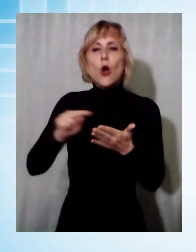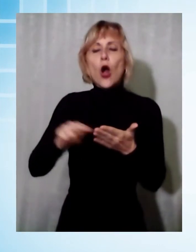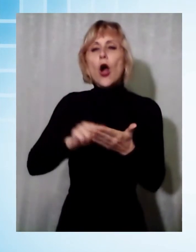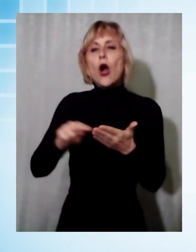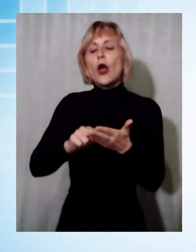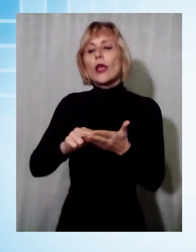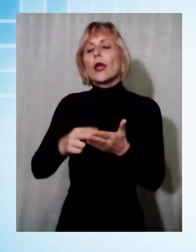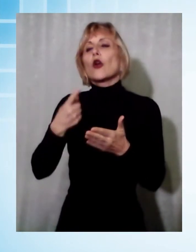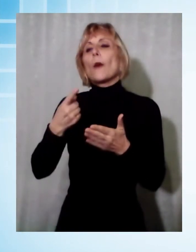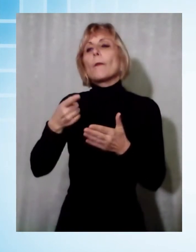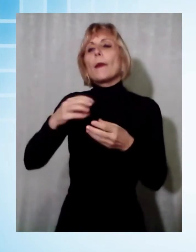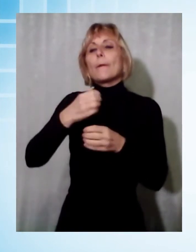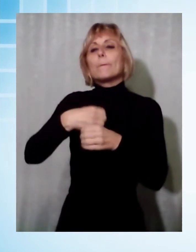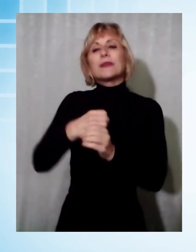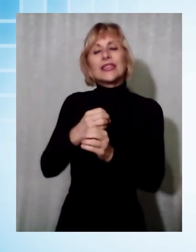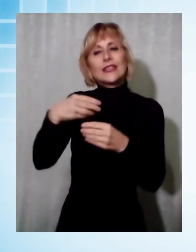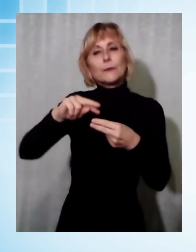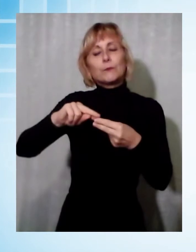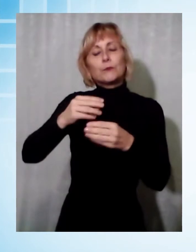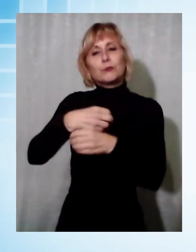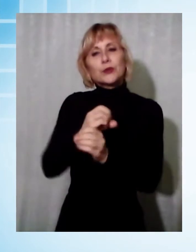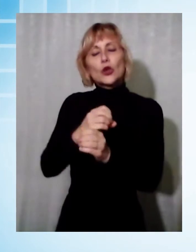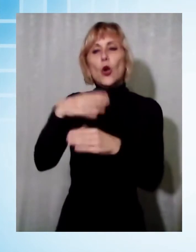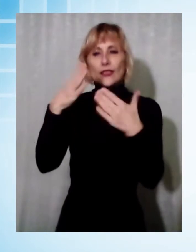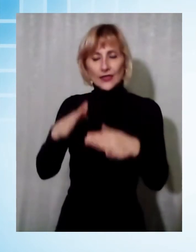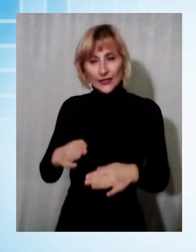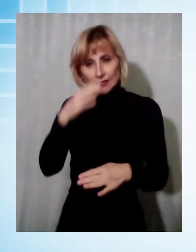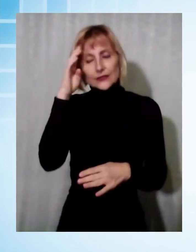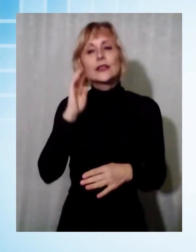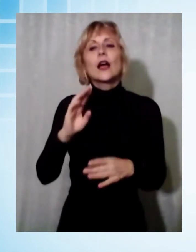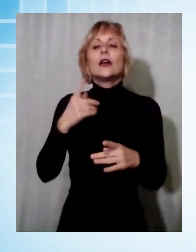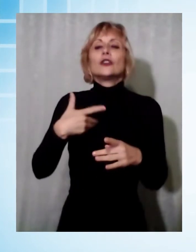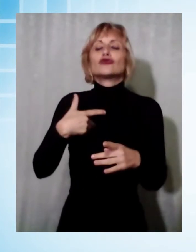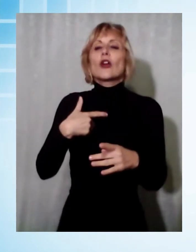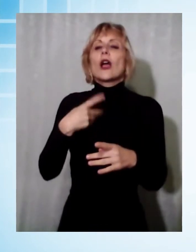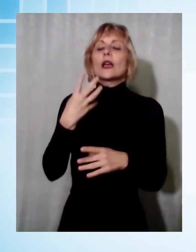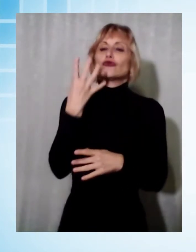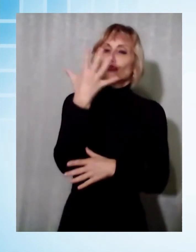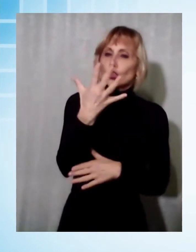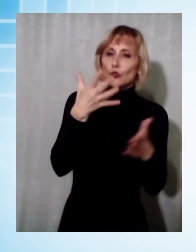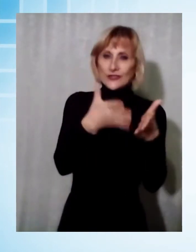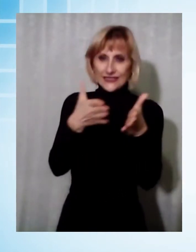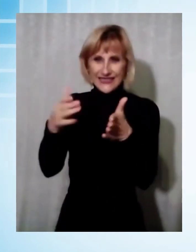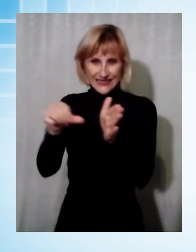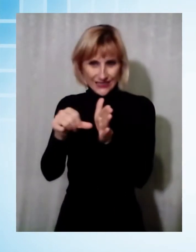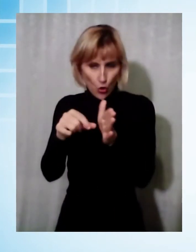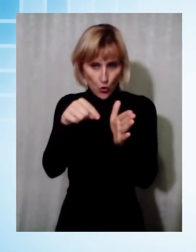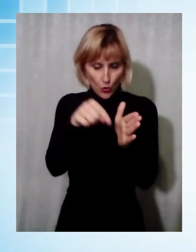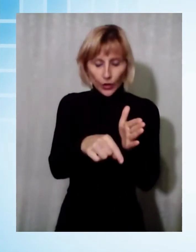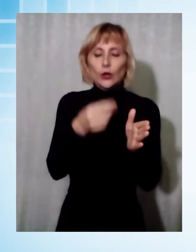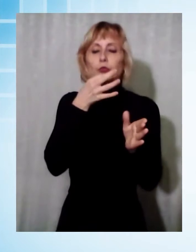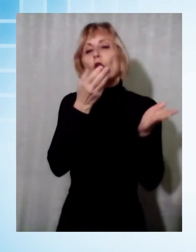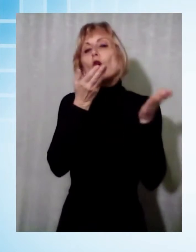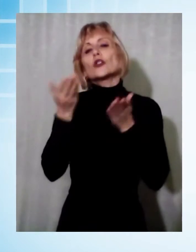una scuola con una sezione in più rispetto alle attuali quattro. Saranno cinque sezioni per poter ospitare ragazzi che attualmente non